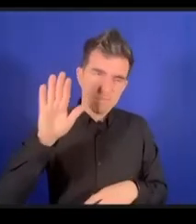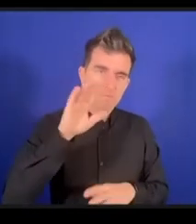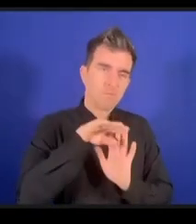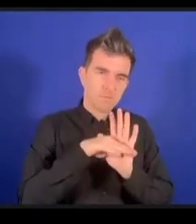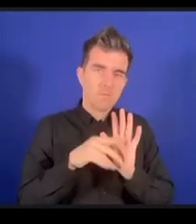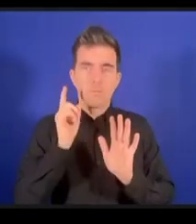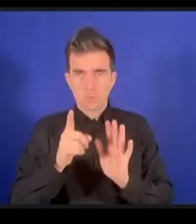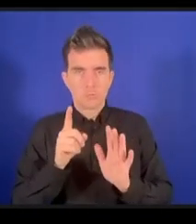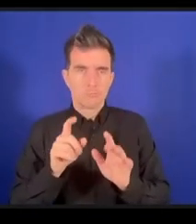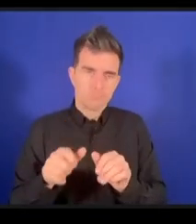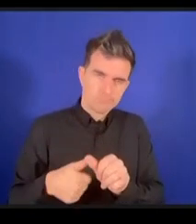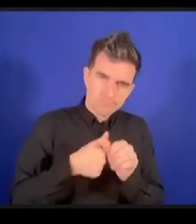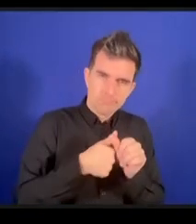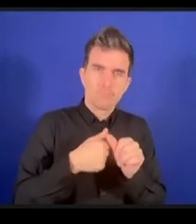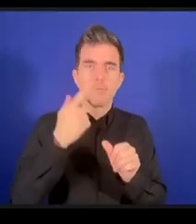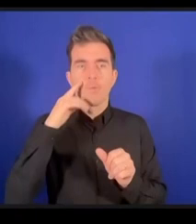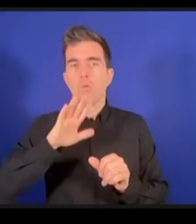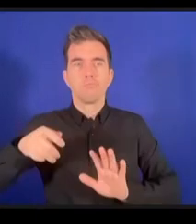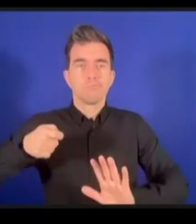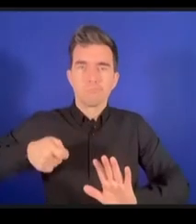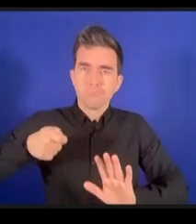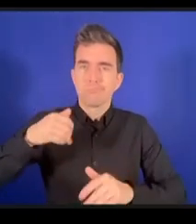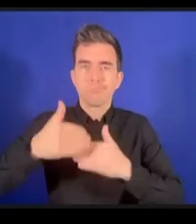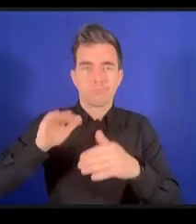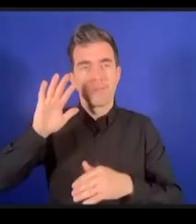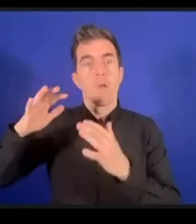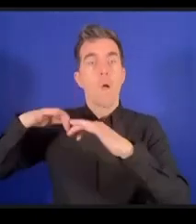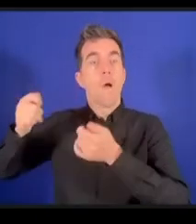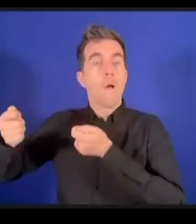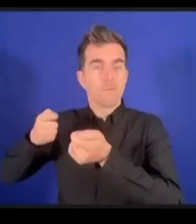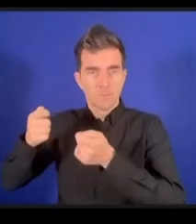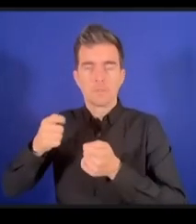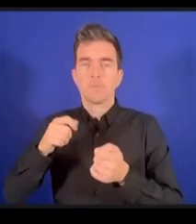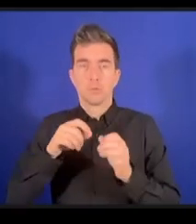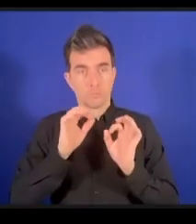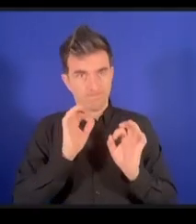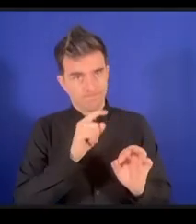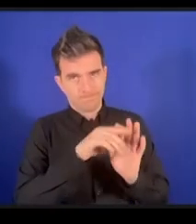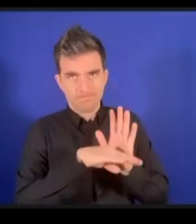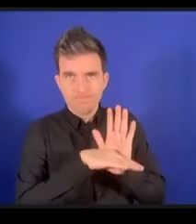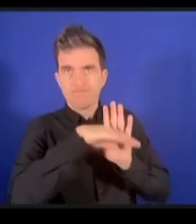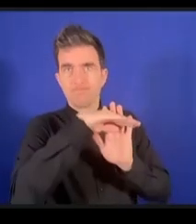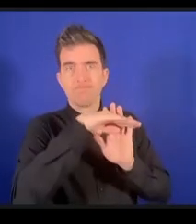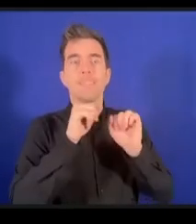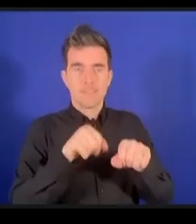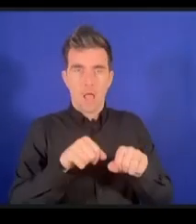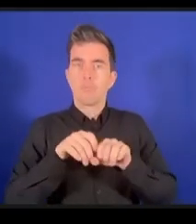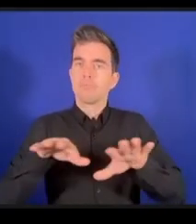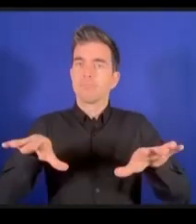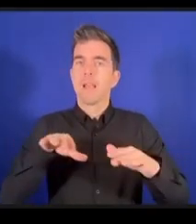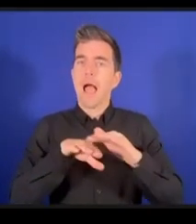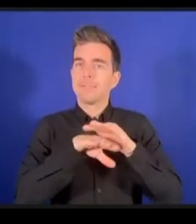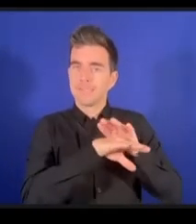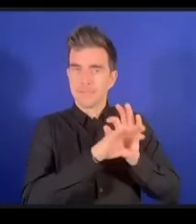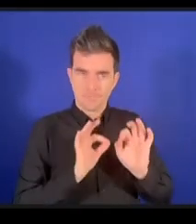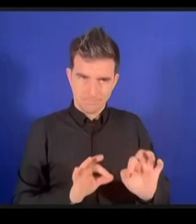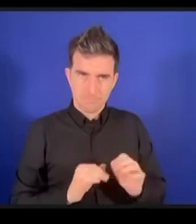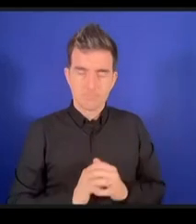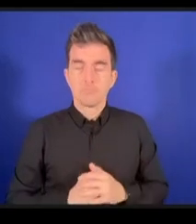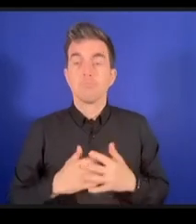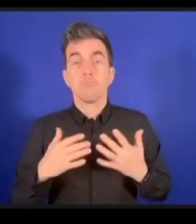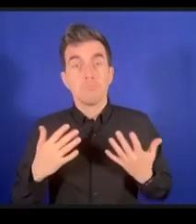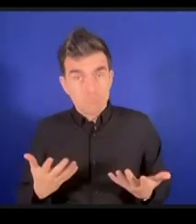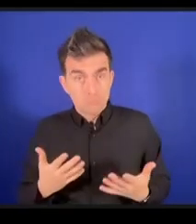décisions des gouvernements pour les plateformes pour les rendre accessibles mais bon j'ai déjà dit ça c'est un débat